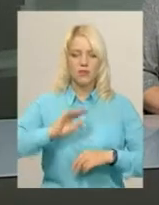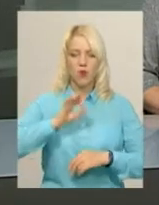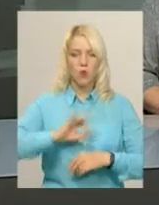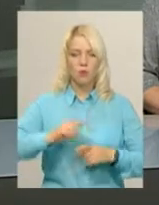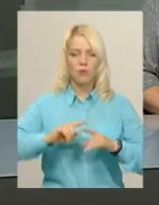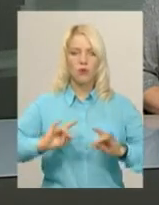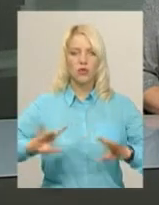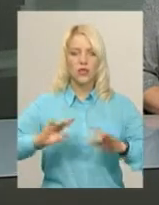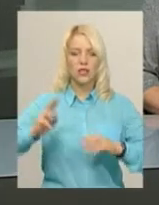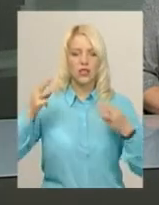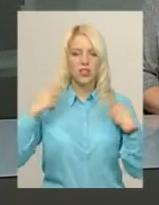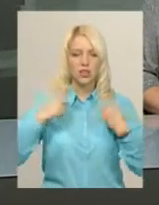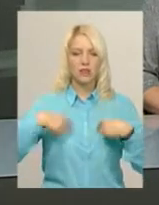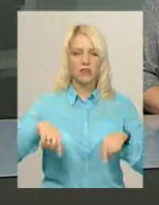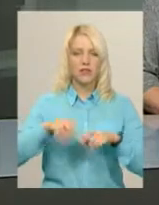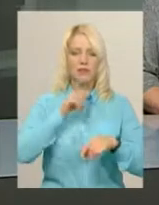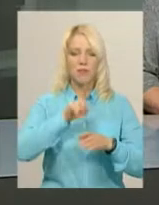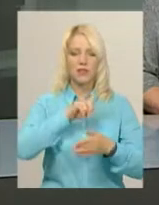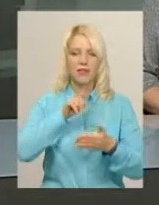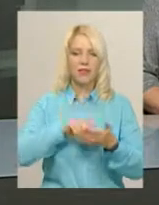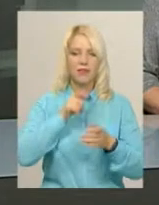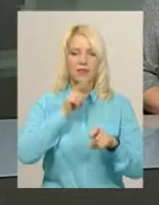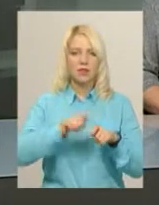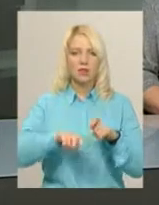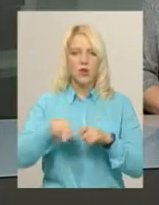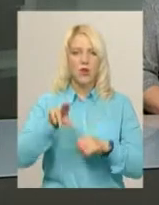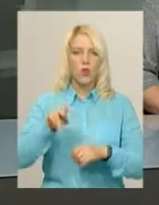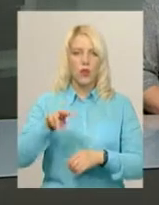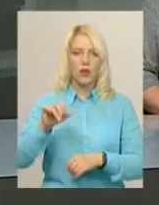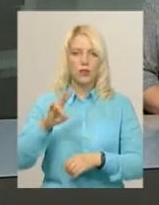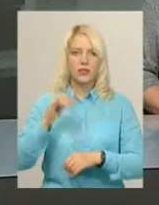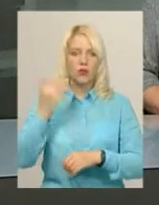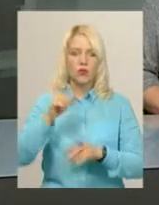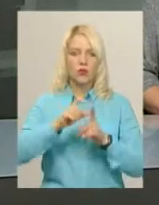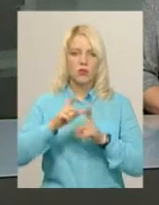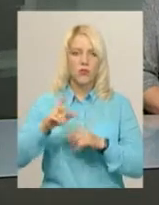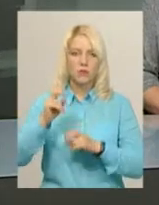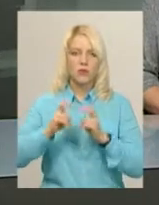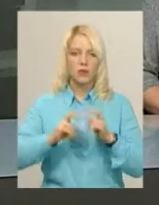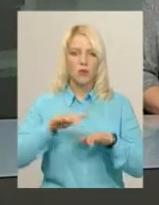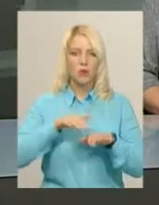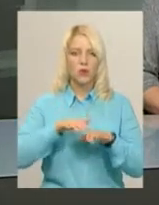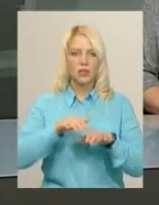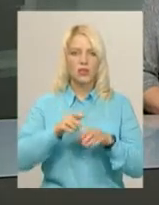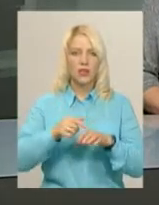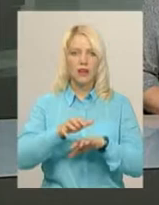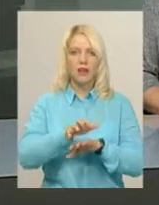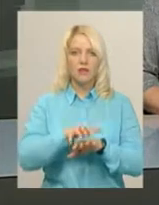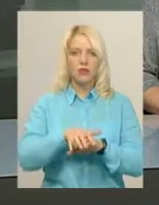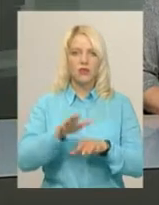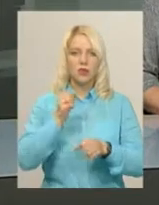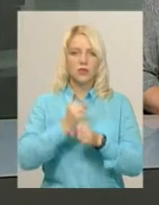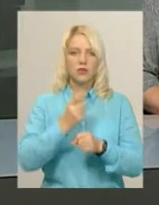начальник відділу з питань експертизи умов праці відомства Юрій Вдовін. За його словами, на підприємстві з пошуття взуття працювали 23